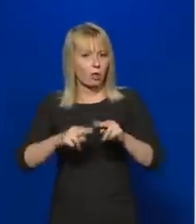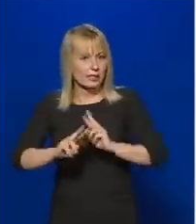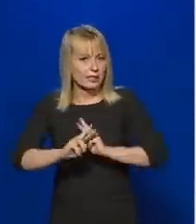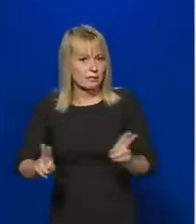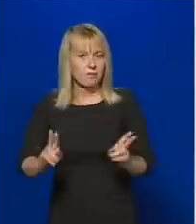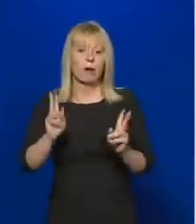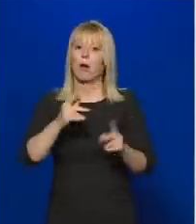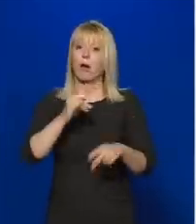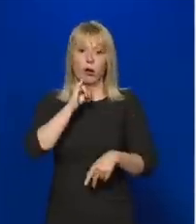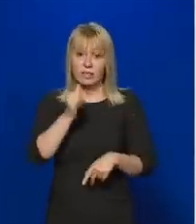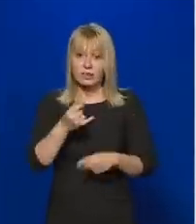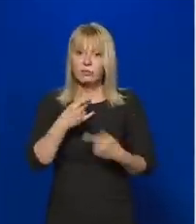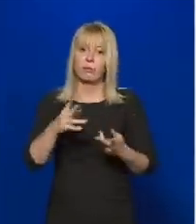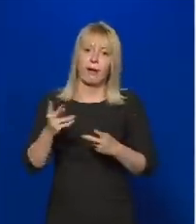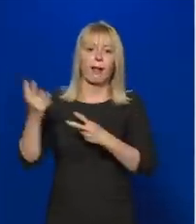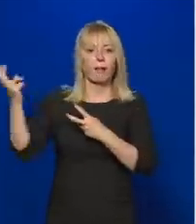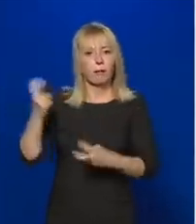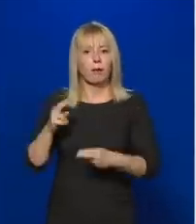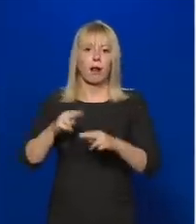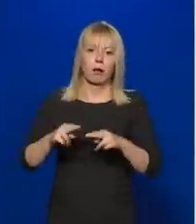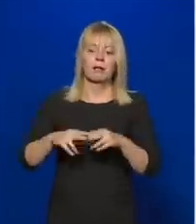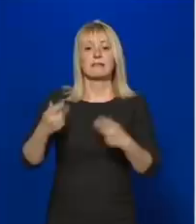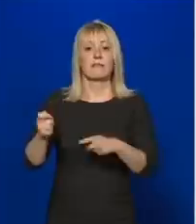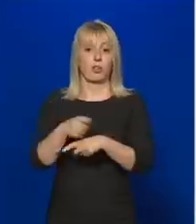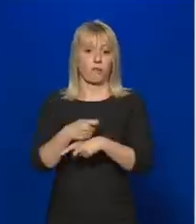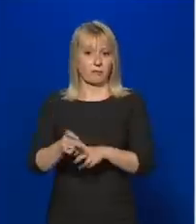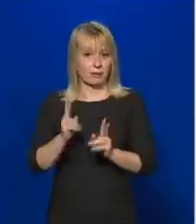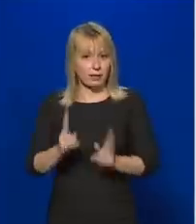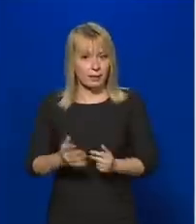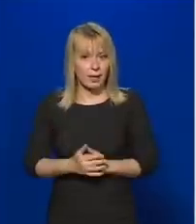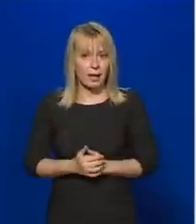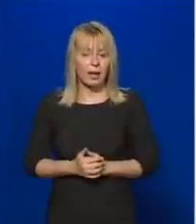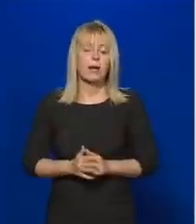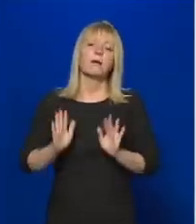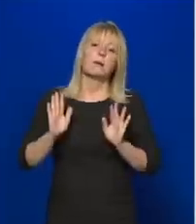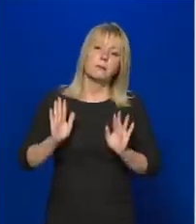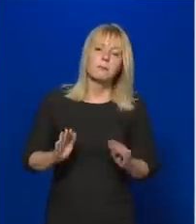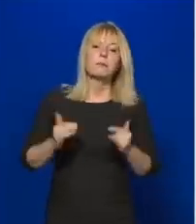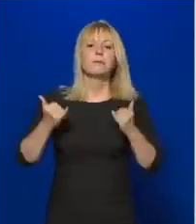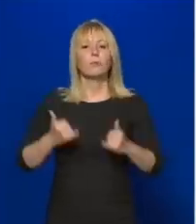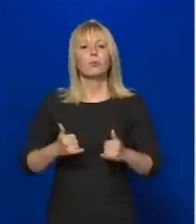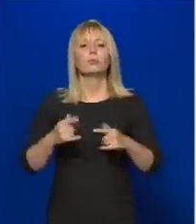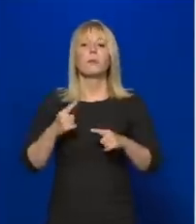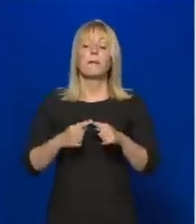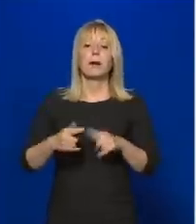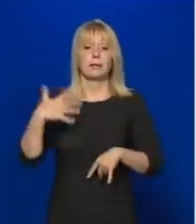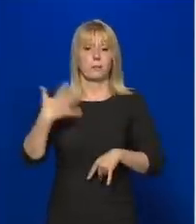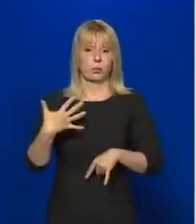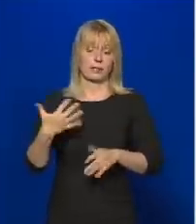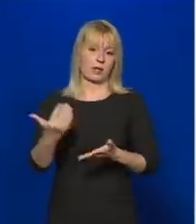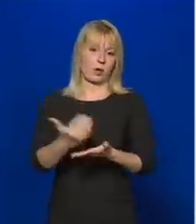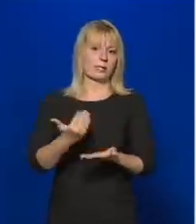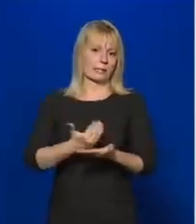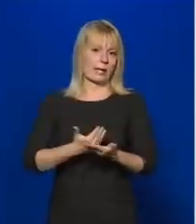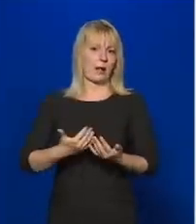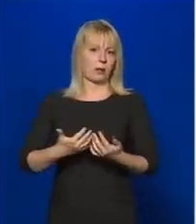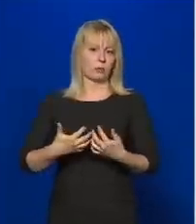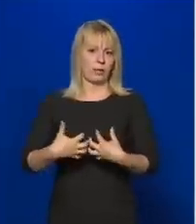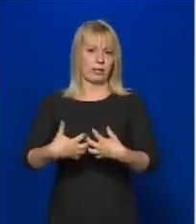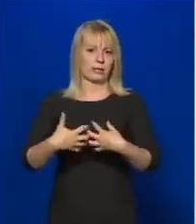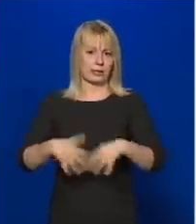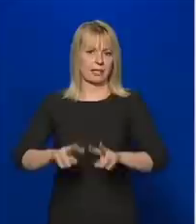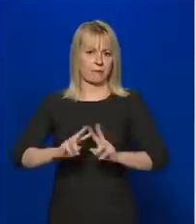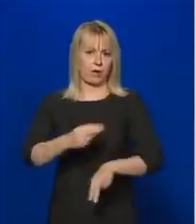-e, kell-e valamilyen alkatrész beszerezni. Így tudjuk most azt mondani, hogy majdnem 5000 használható légeztetőgép van a kórházakban,